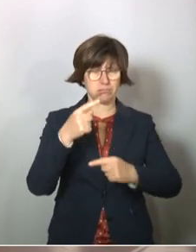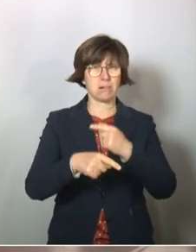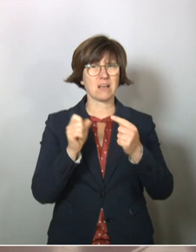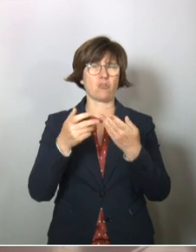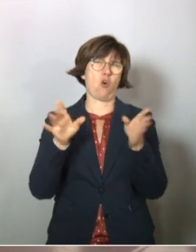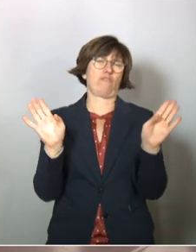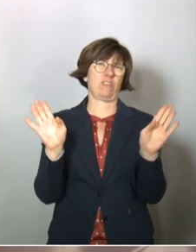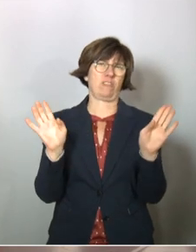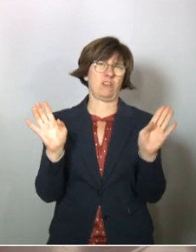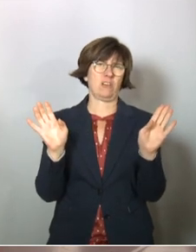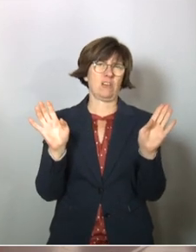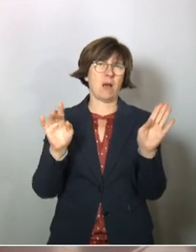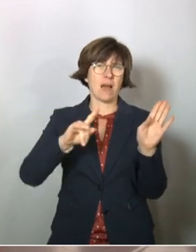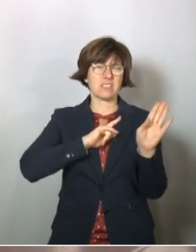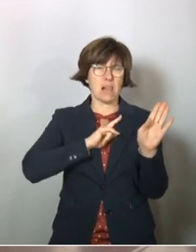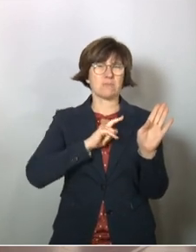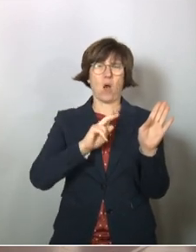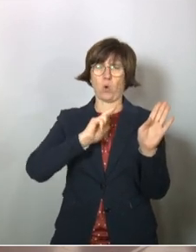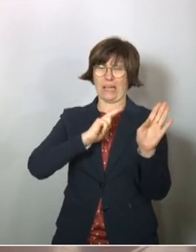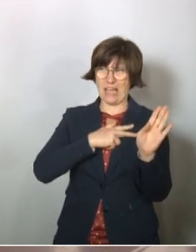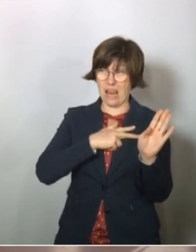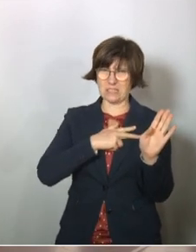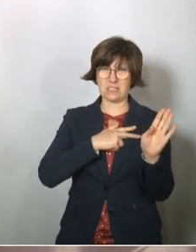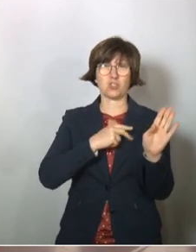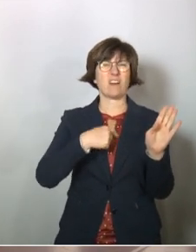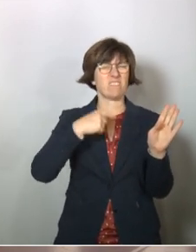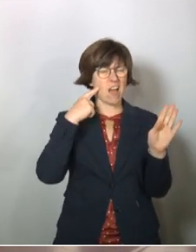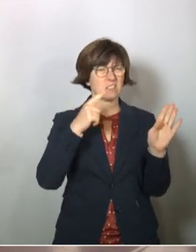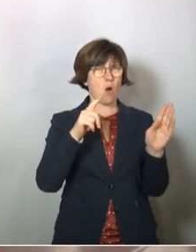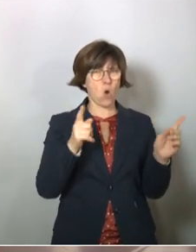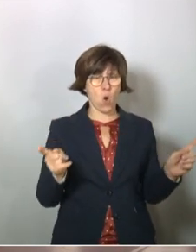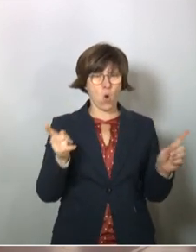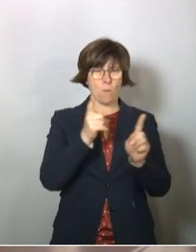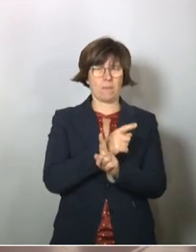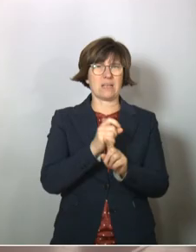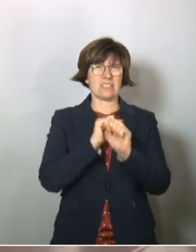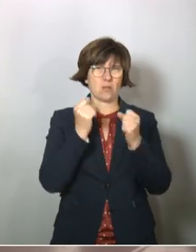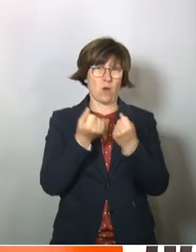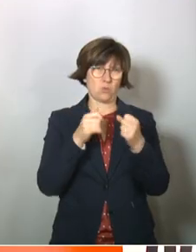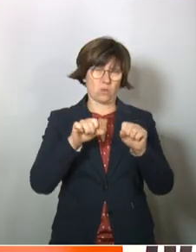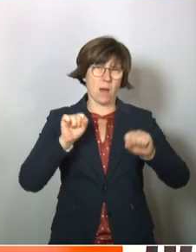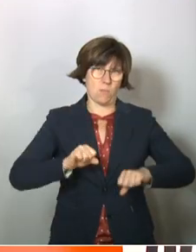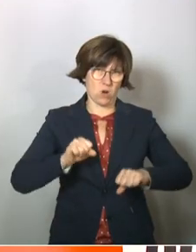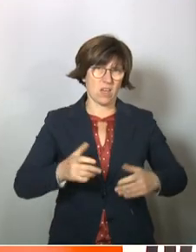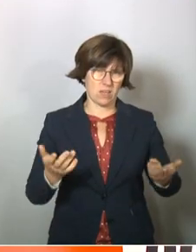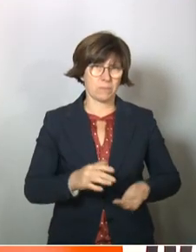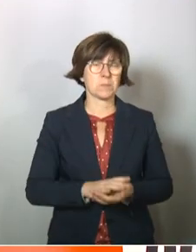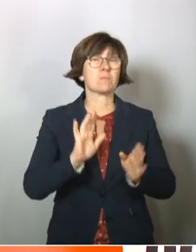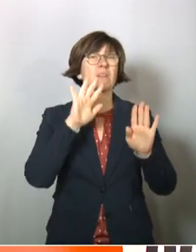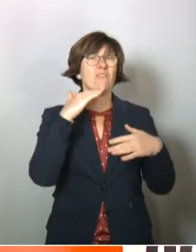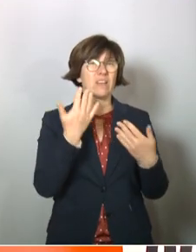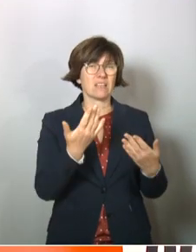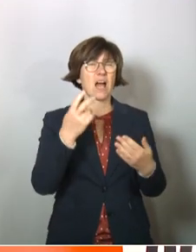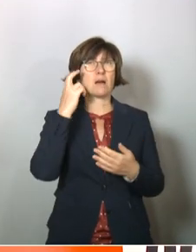offener werden. Aber da ich auch Realist bin, weiß ich, dass auch die umgekehrte Gefahr besteht. Dankeschön.